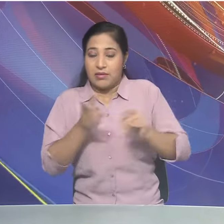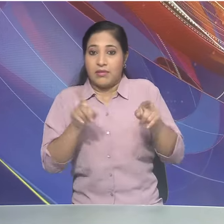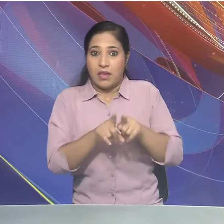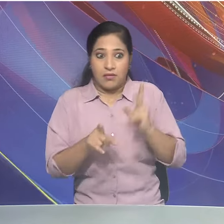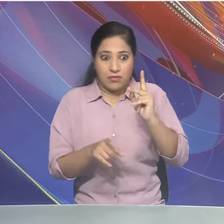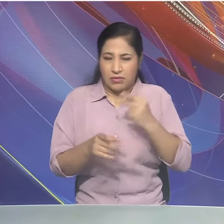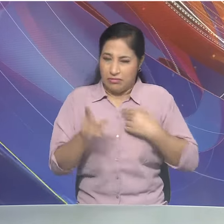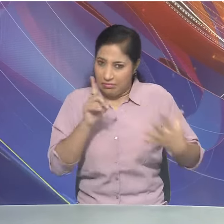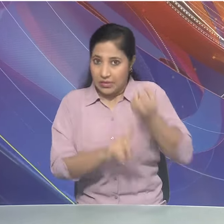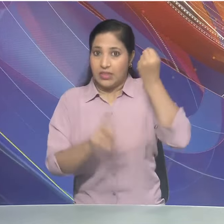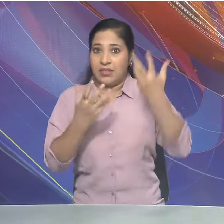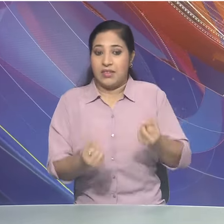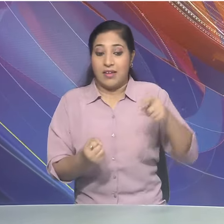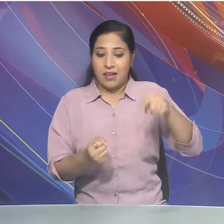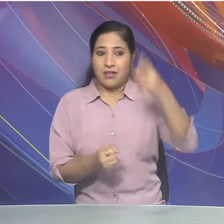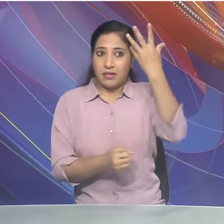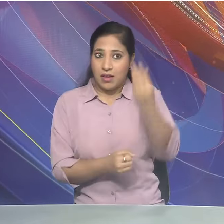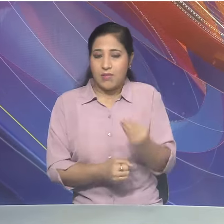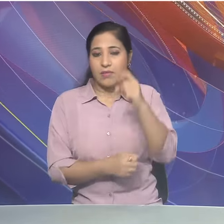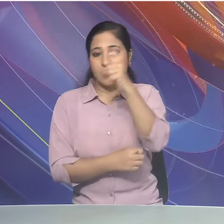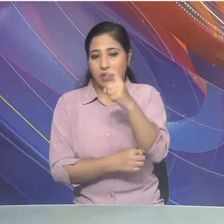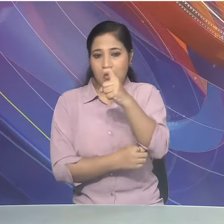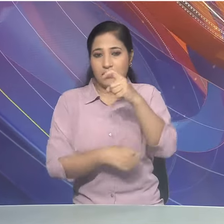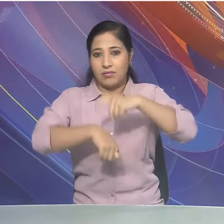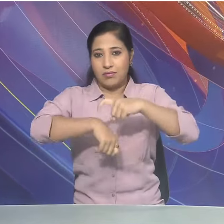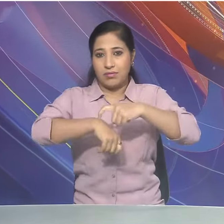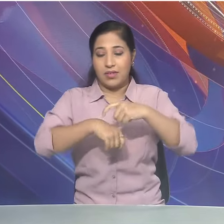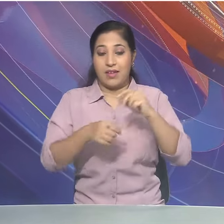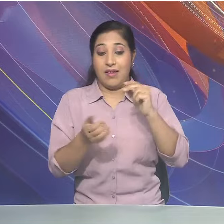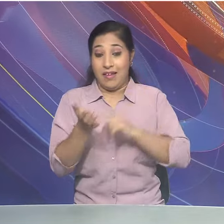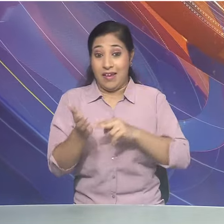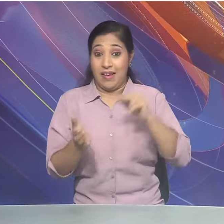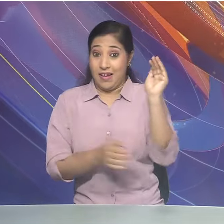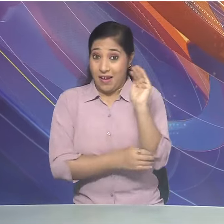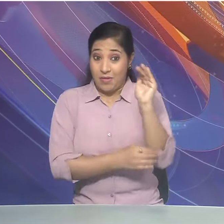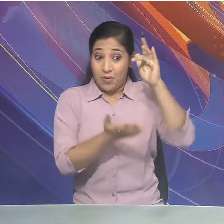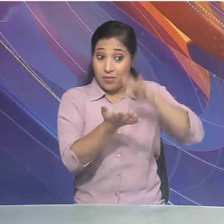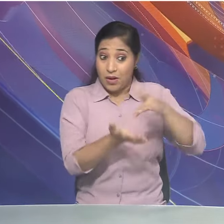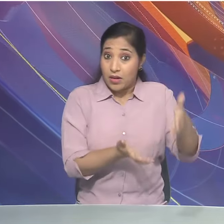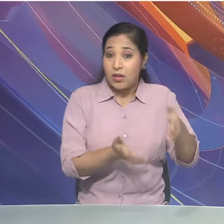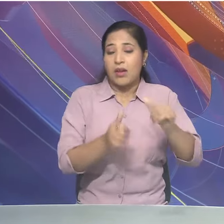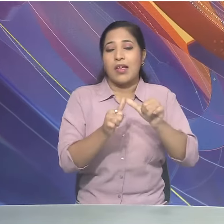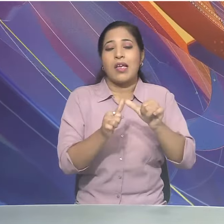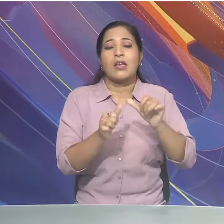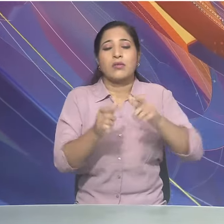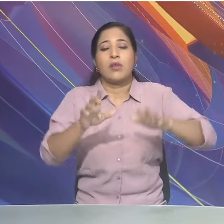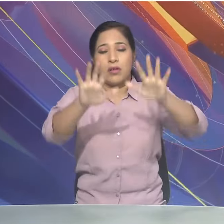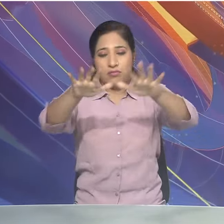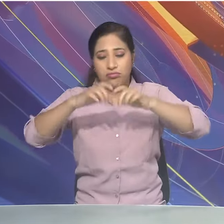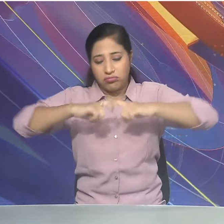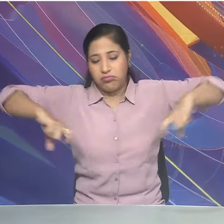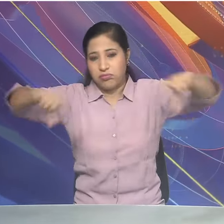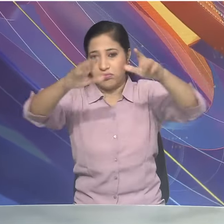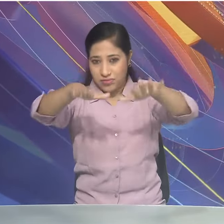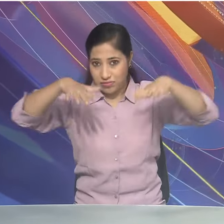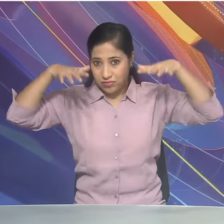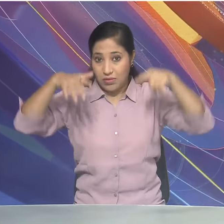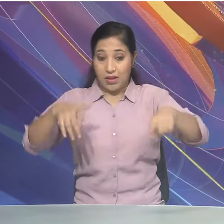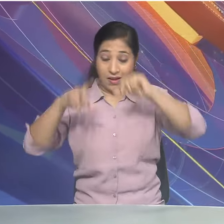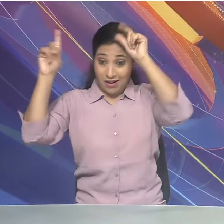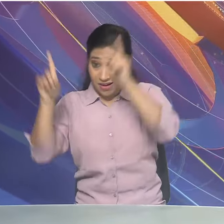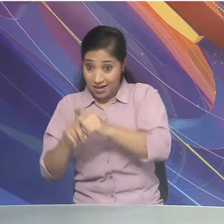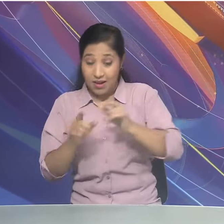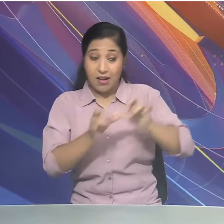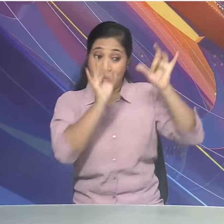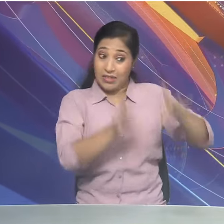आज शाम साथ बजे नागपूर के विधर्व क्रिकेट एसोसियेशन स्टेडियम में भारत और आस्ट्रिलिया के बीच